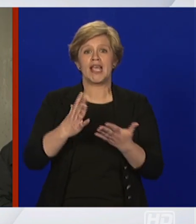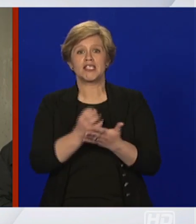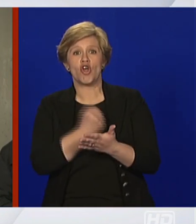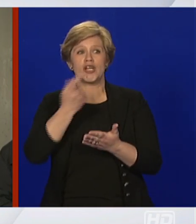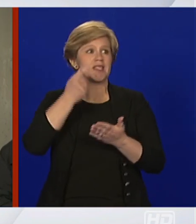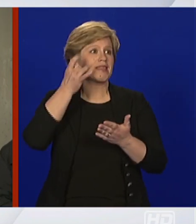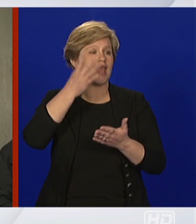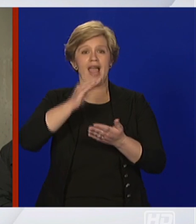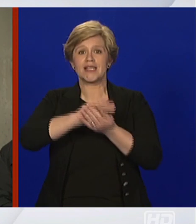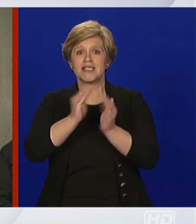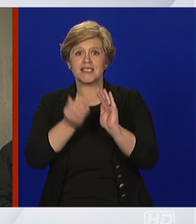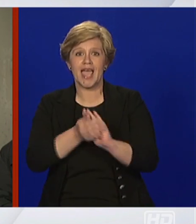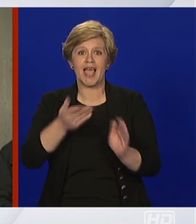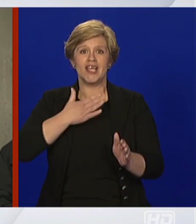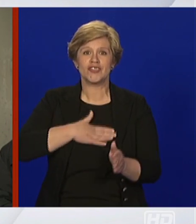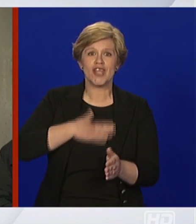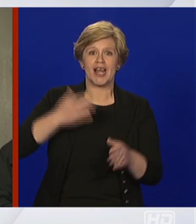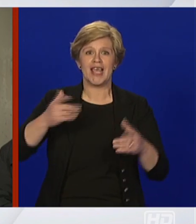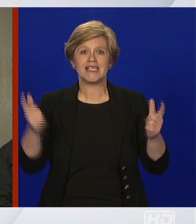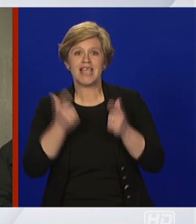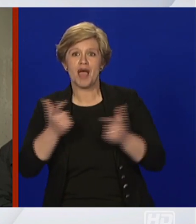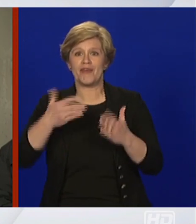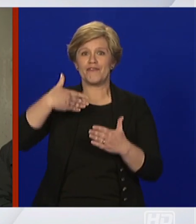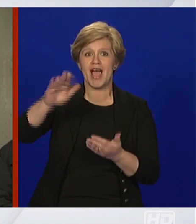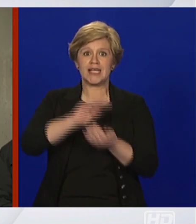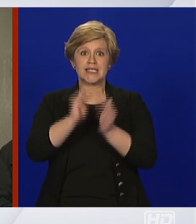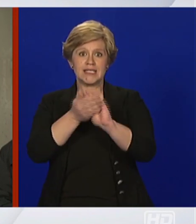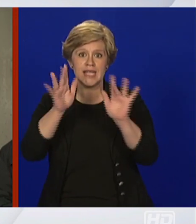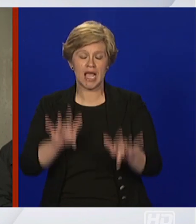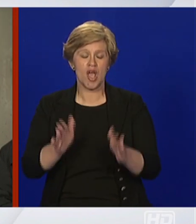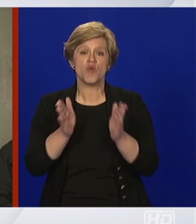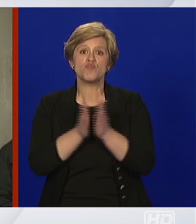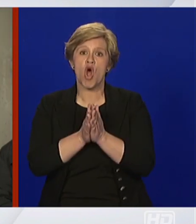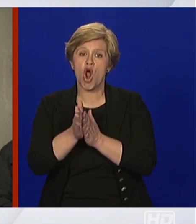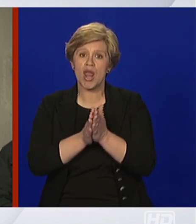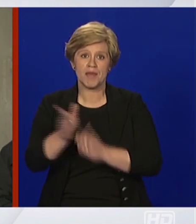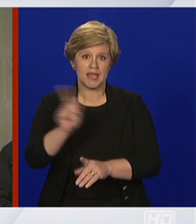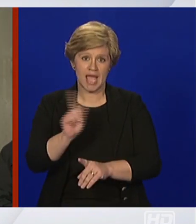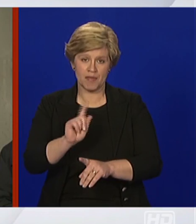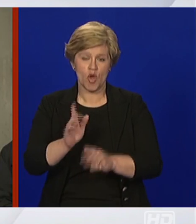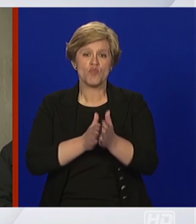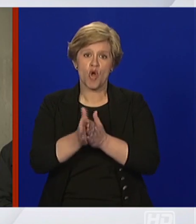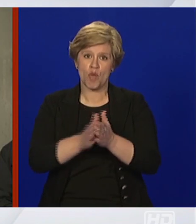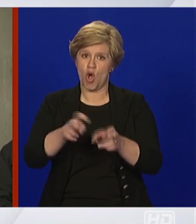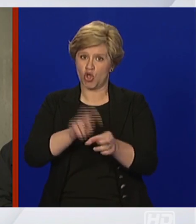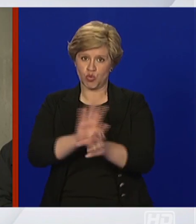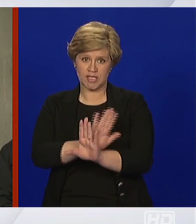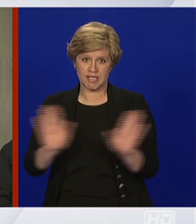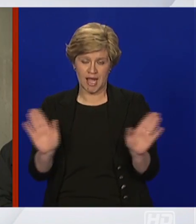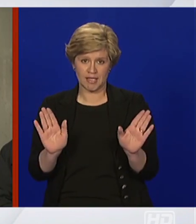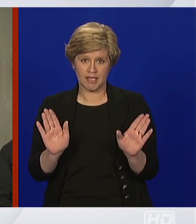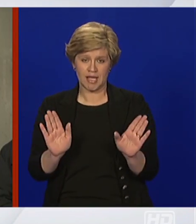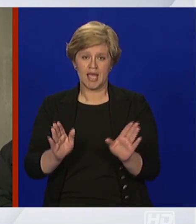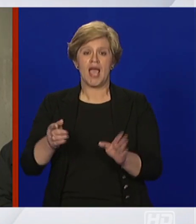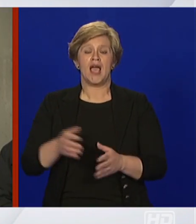zabavu i razvonodu na snijegu, da od toga odustanu. Ukoliko budu išli u tom smjeru,